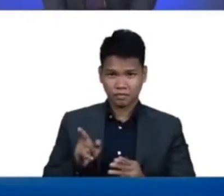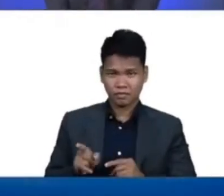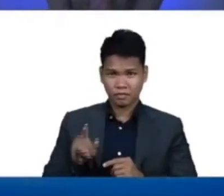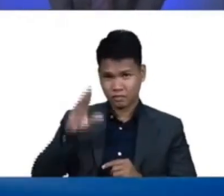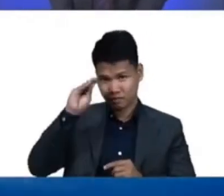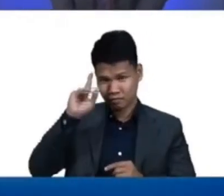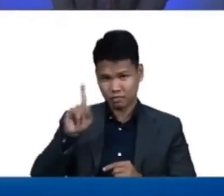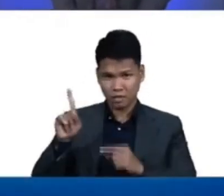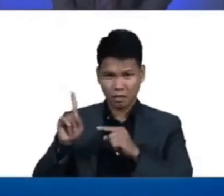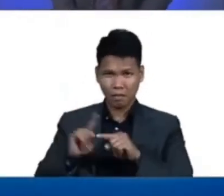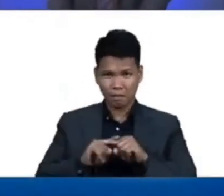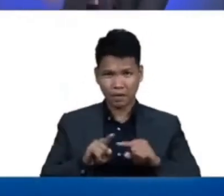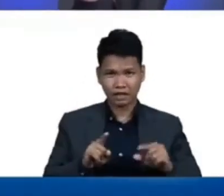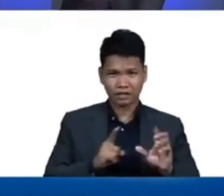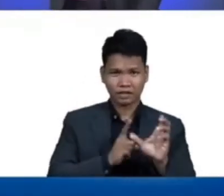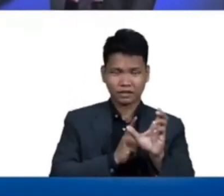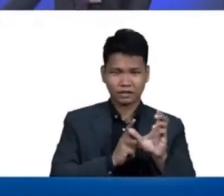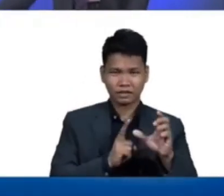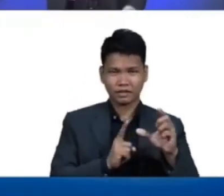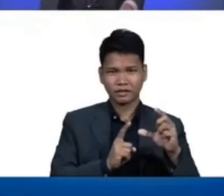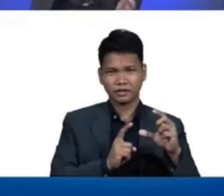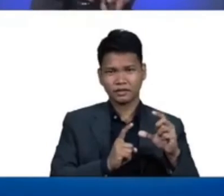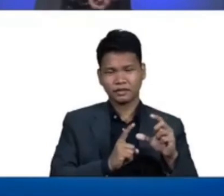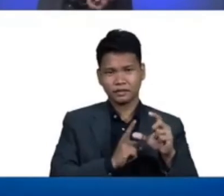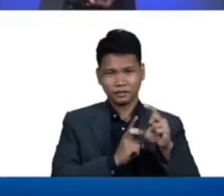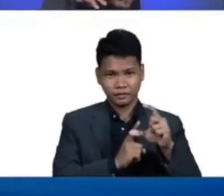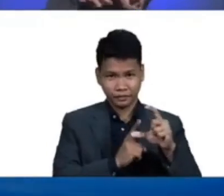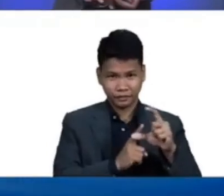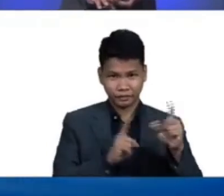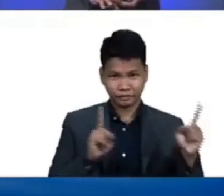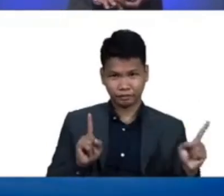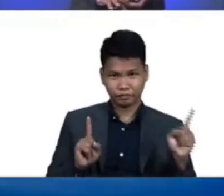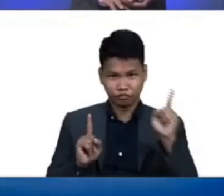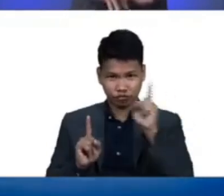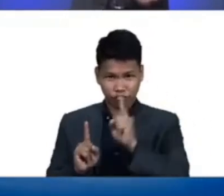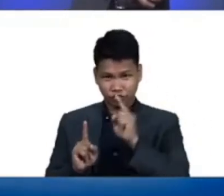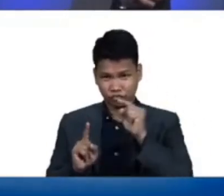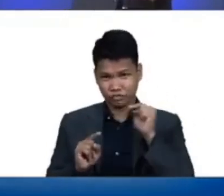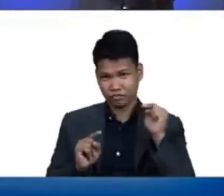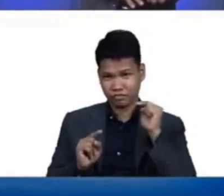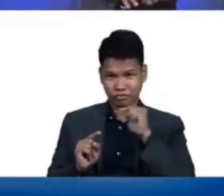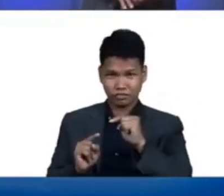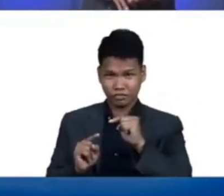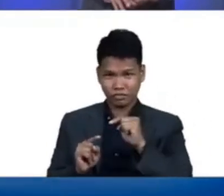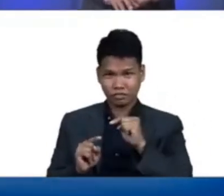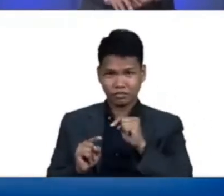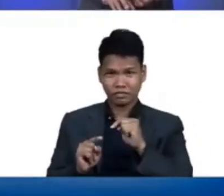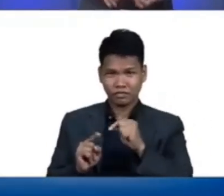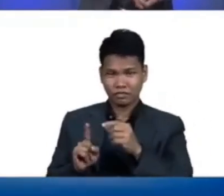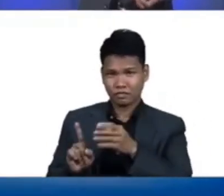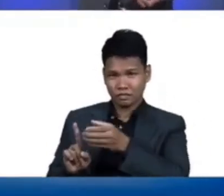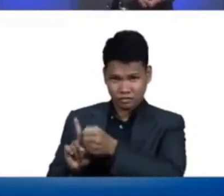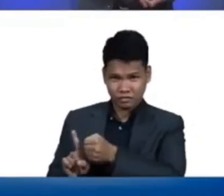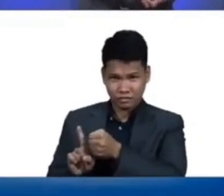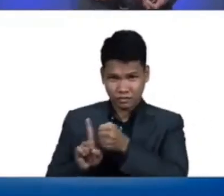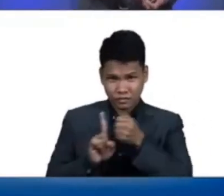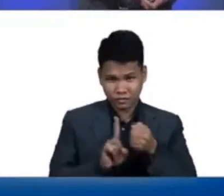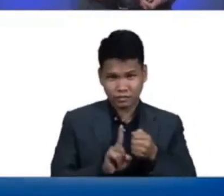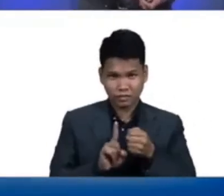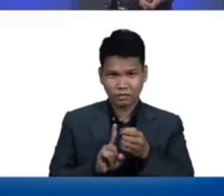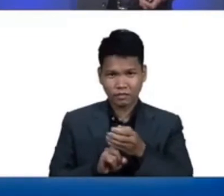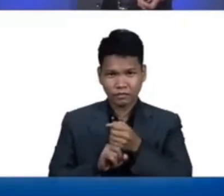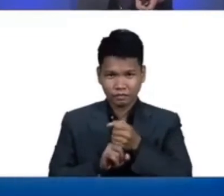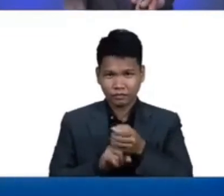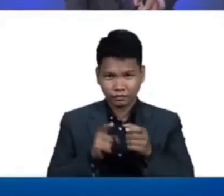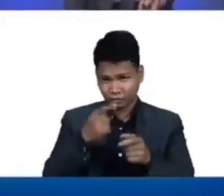communist sa kanilang country yung North Vietnam pumasok sa South Vietnam siya po ay hinuli dahil napagkamalan